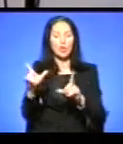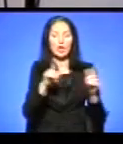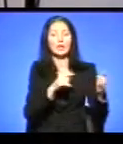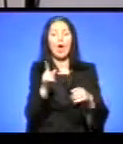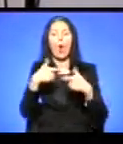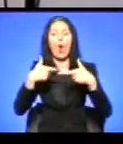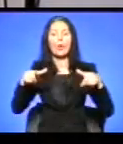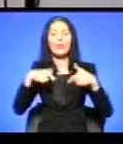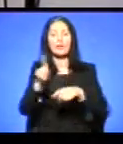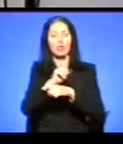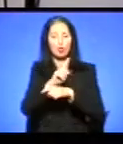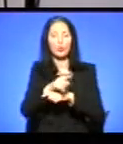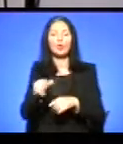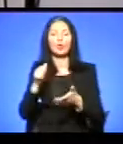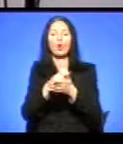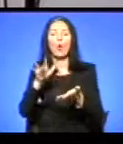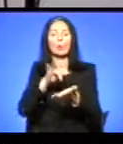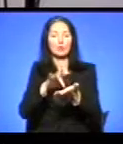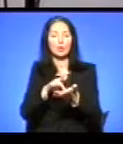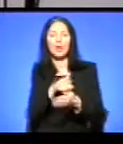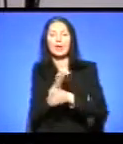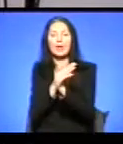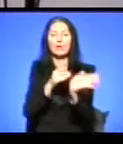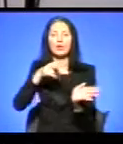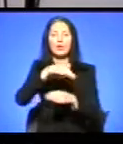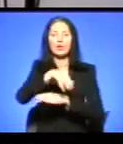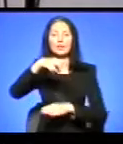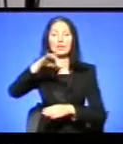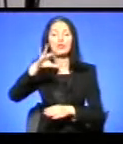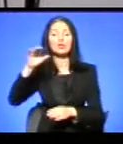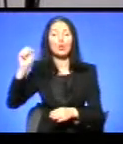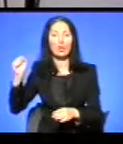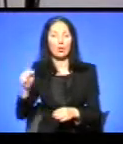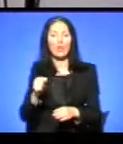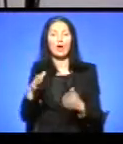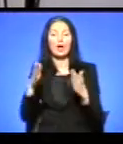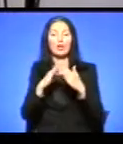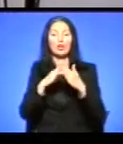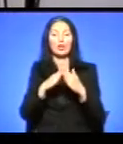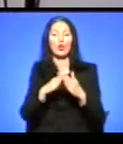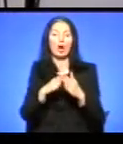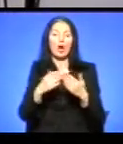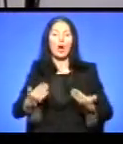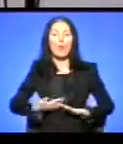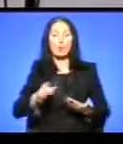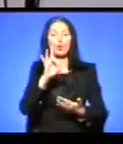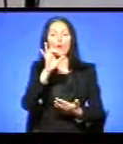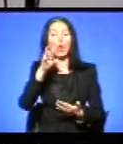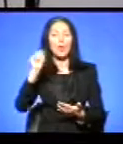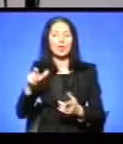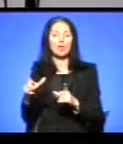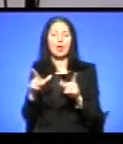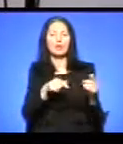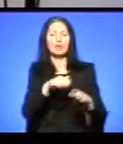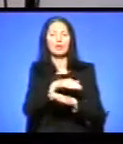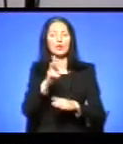медуніверситету, поворот ліворуч до вулиці Листопадової і поворот до будинку побуту Ромашка, також вийсть на вулицю Листопадову. Фініш